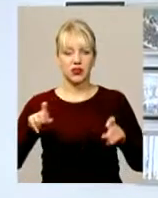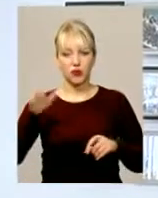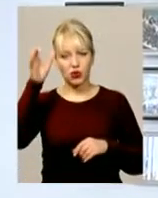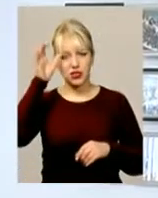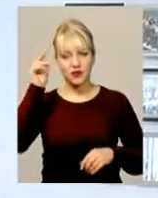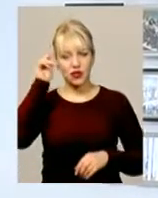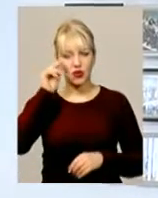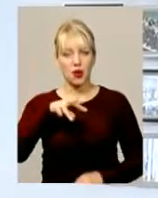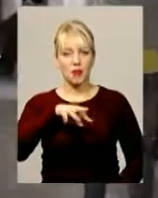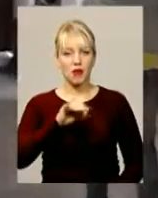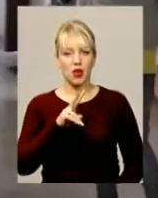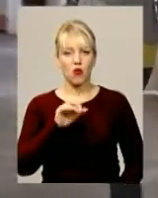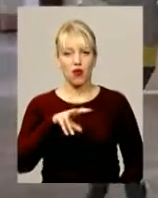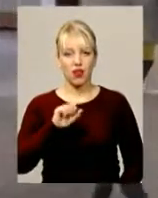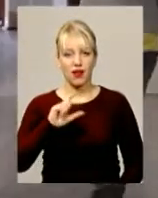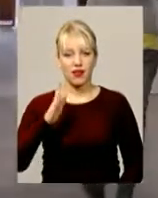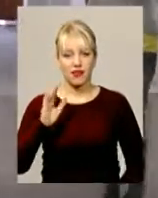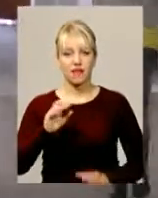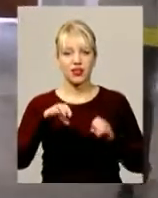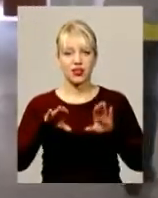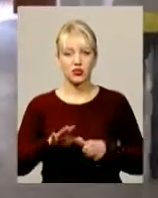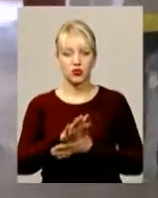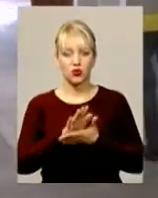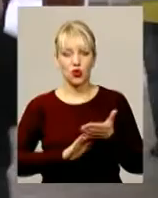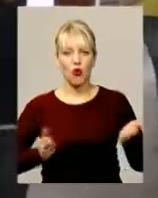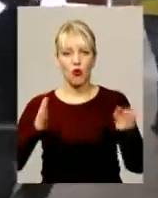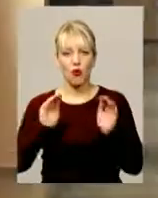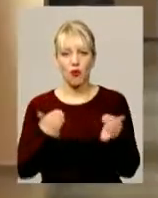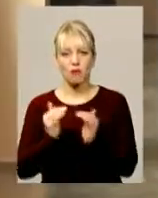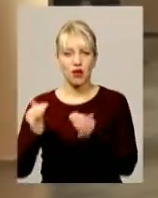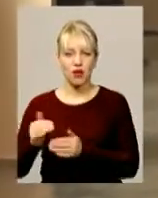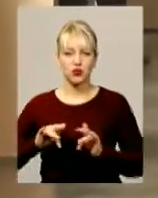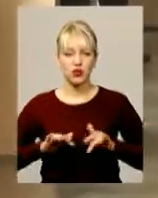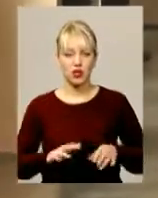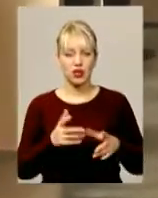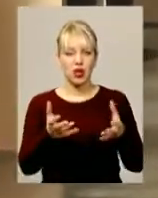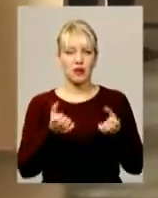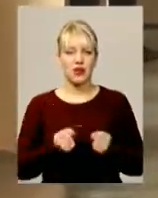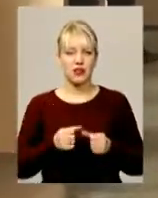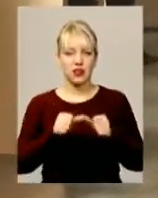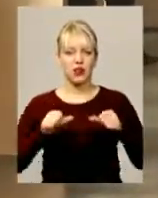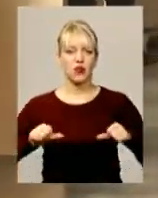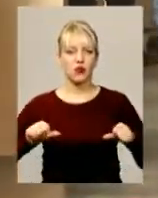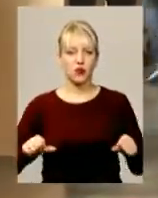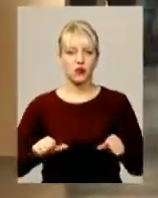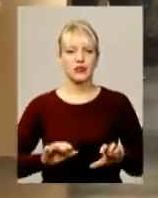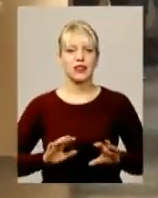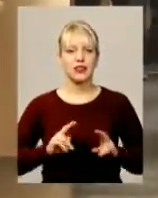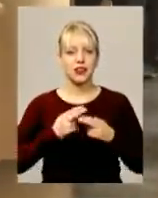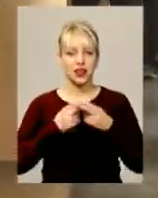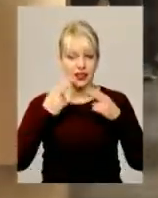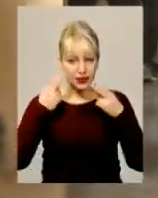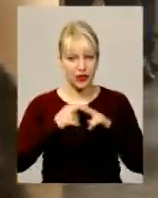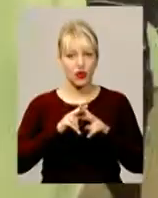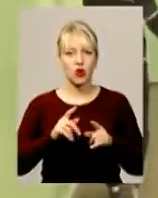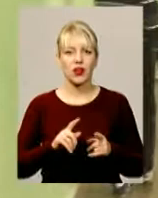науки Роман Миколаїв. Рішення про продовження обмежувальних заходів прийняла комісія з питань техногенної безпеки і надзвичайних ситуацій міської